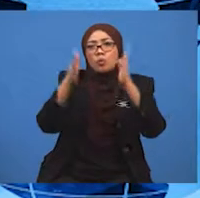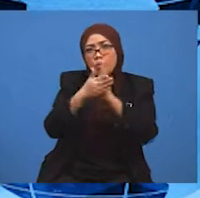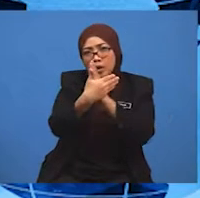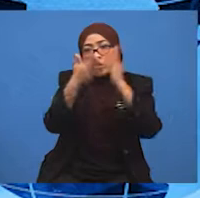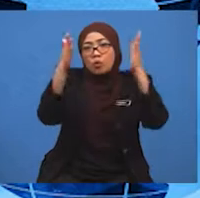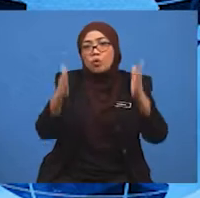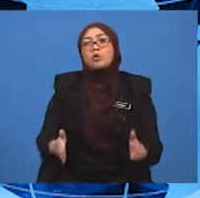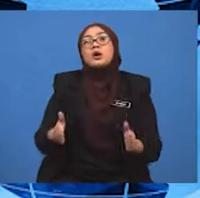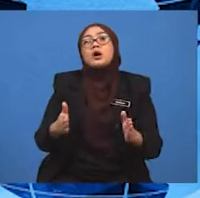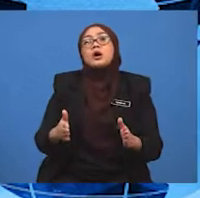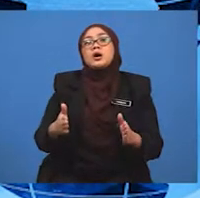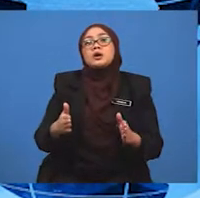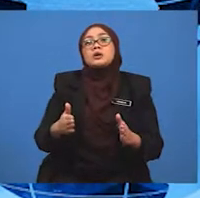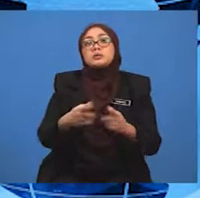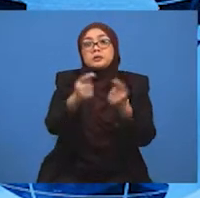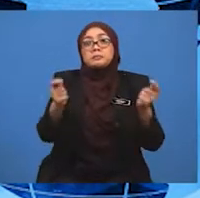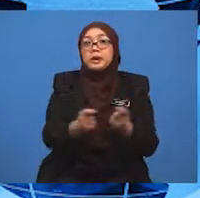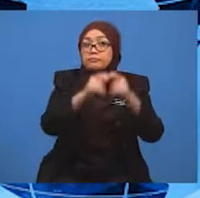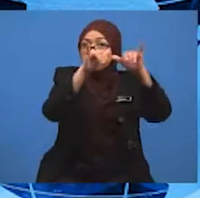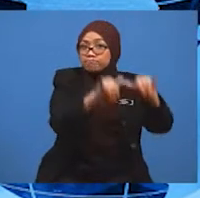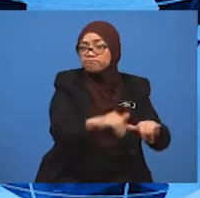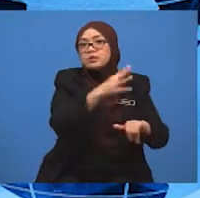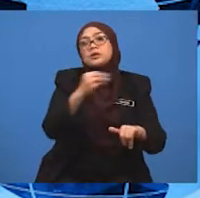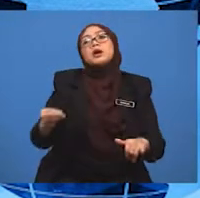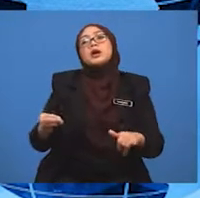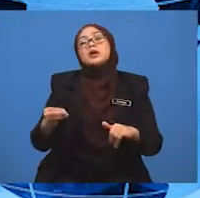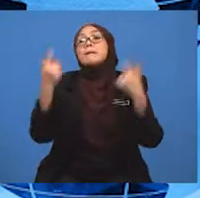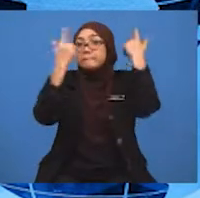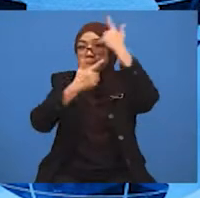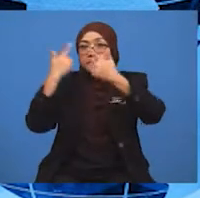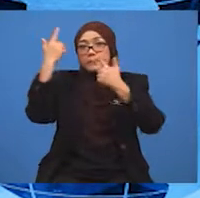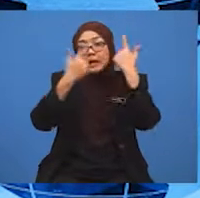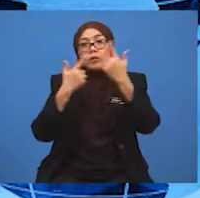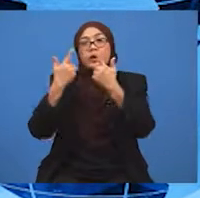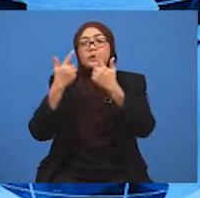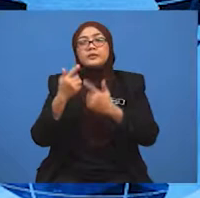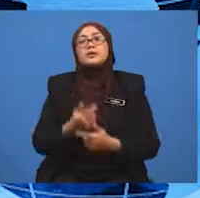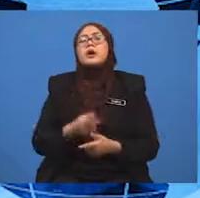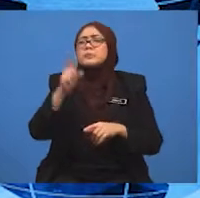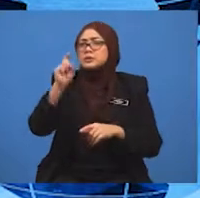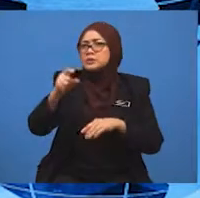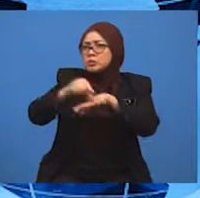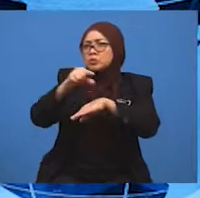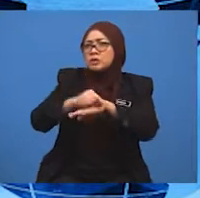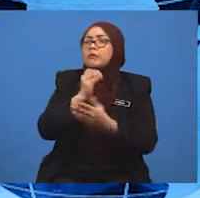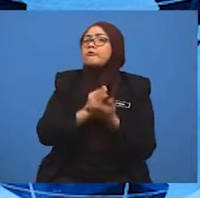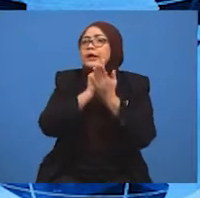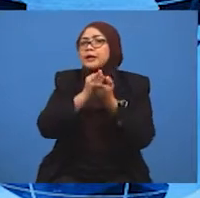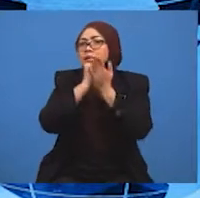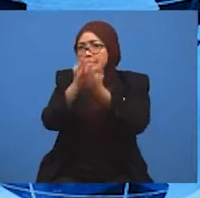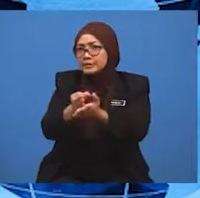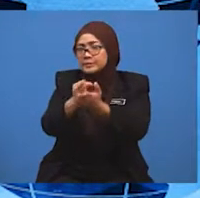Contohnya untuk ke Pulau Langkawi, mesti menggunakan feri. Murid-murid,